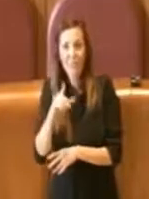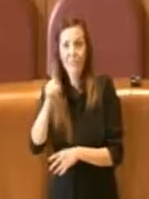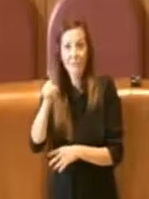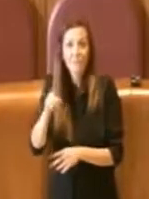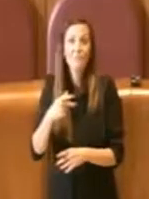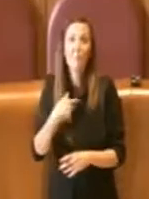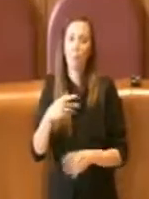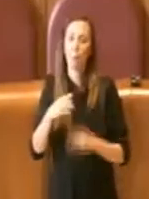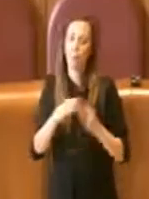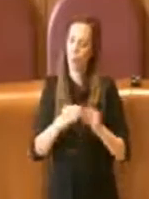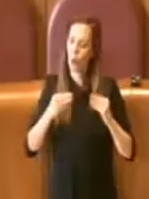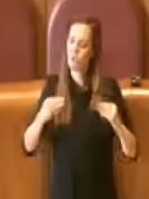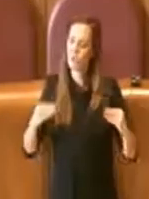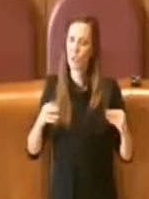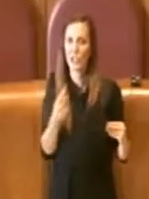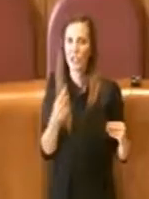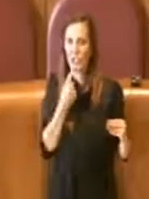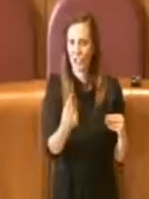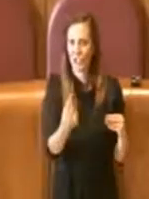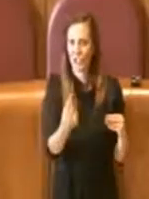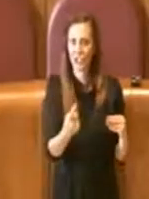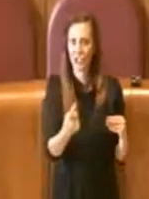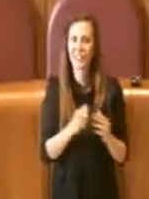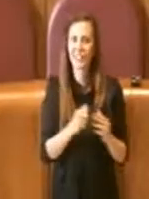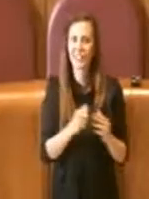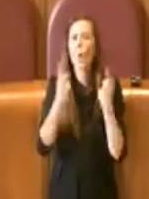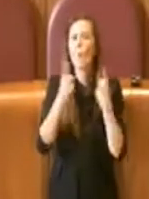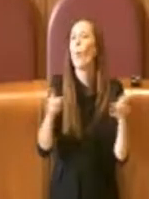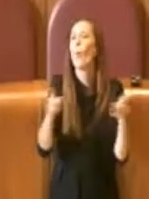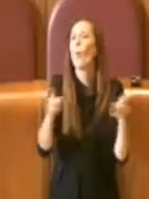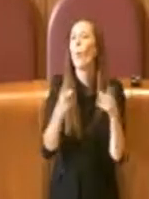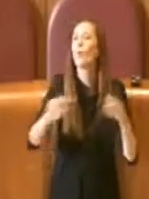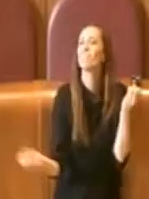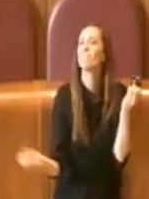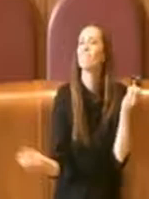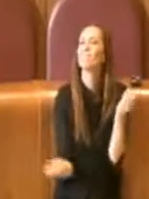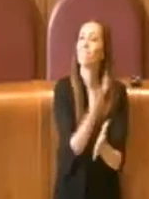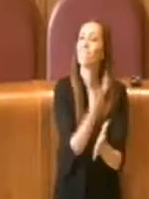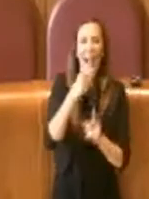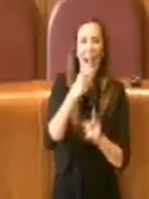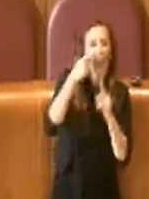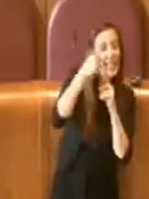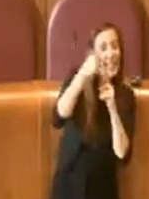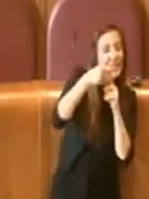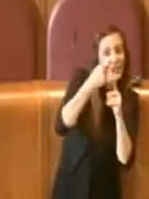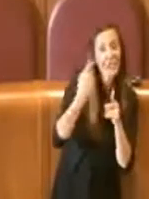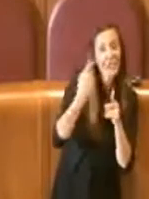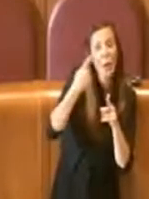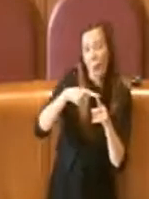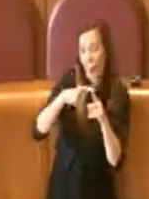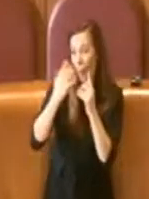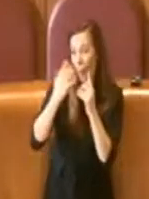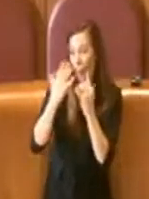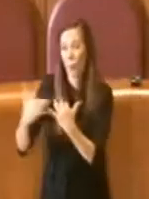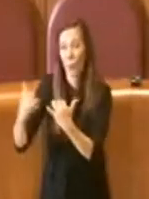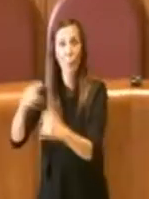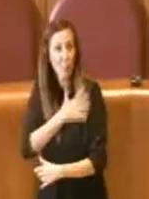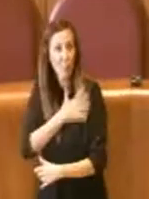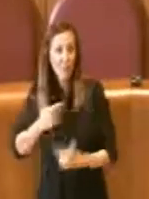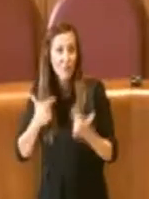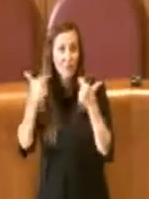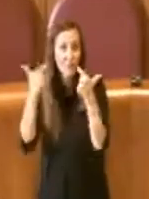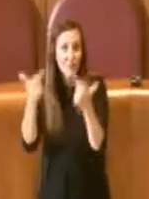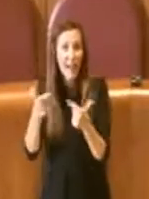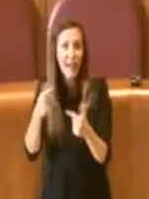professionalità, dichiarando che nel realizzare musiche che dovessero piacere sia al regista che al pubblico, queste dovessero incontrare